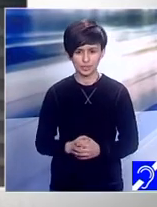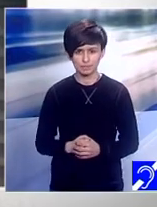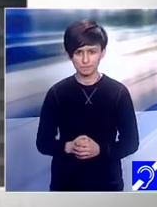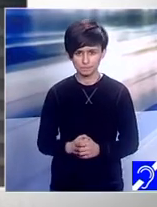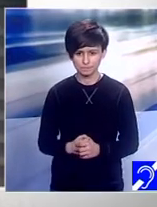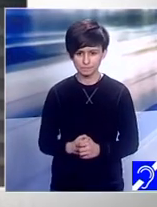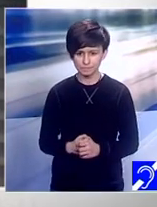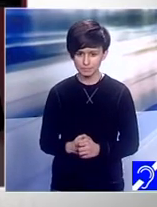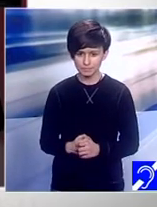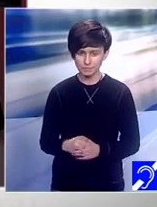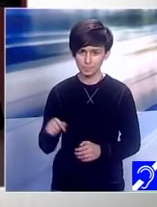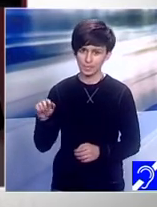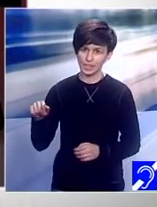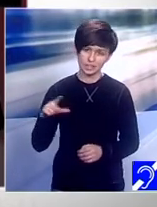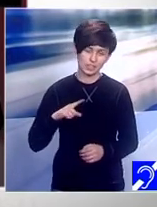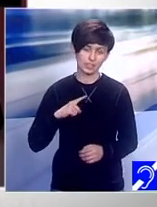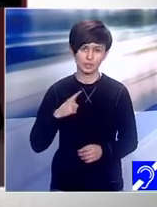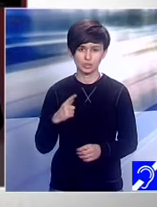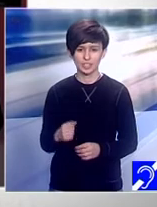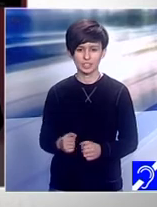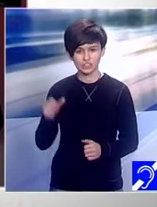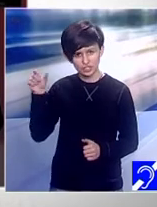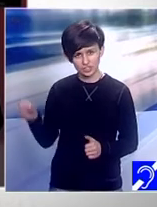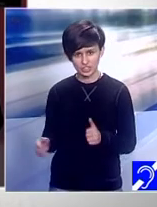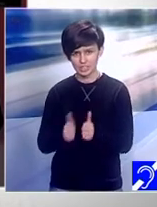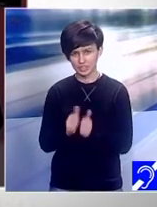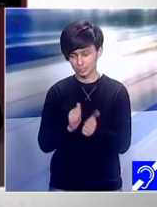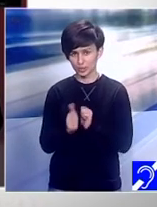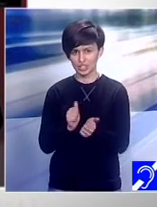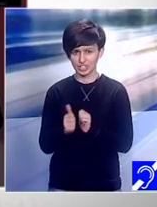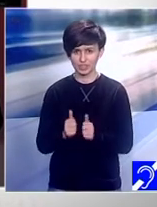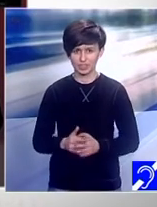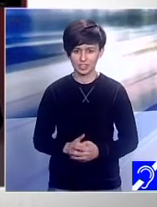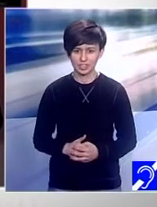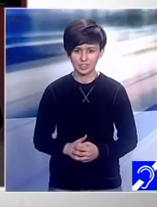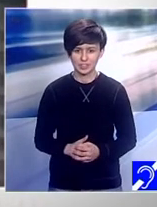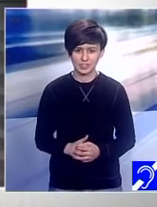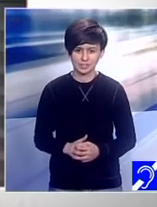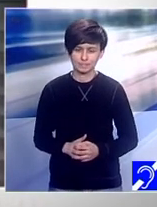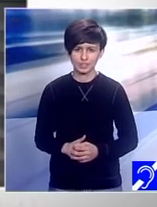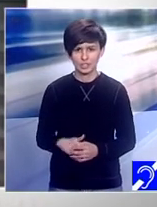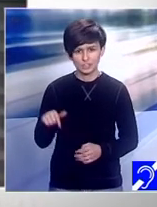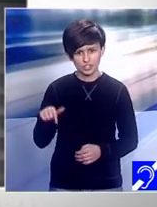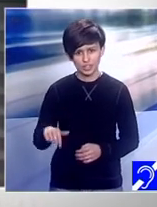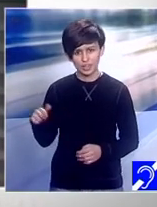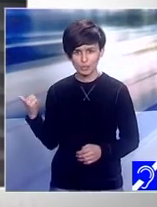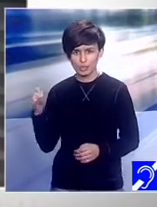sportiv special sunt și sportiv special olympic. lucru deloc de neglijat. Și ai venit cu o carte. Da. Ne-ai surprins pe toți pentru că